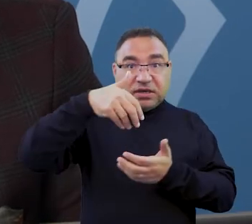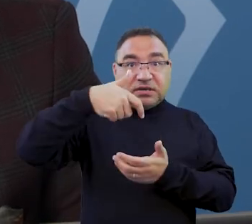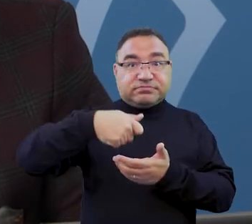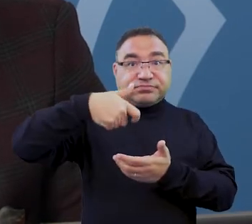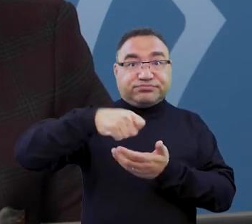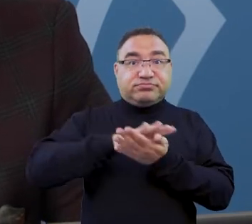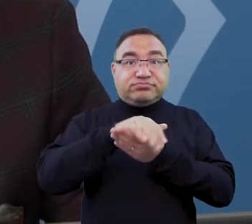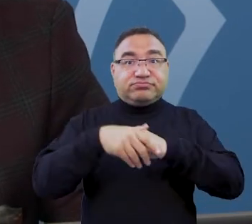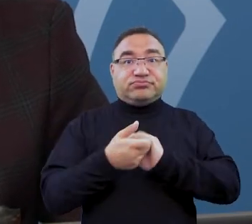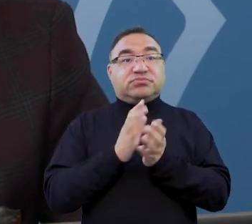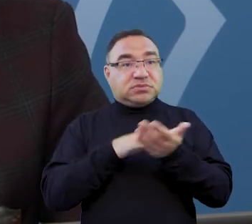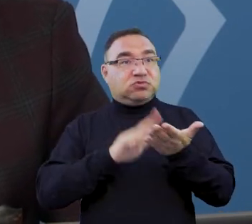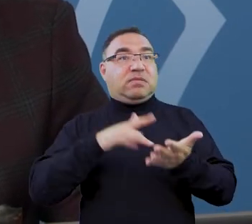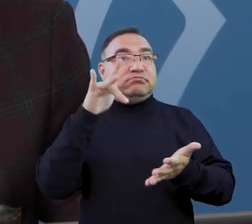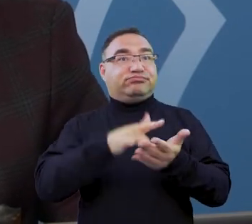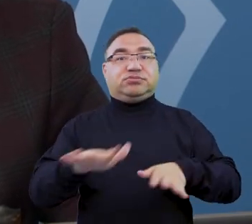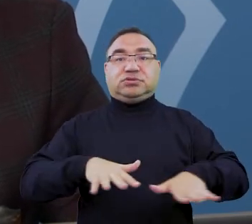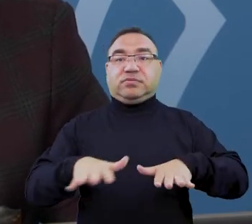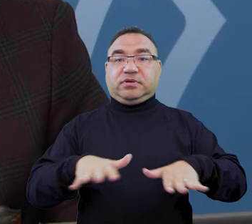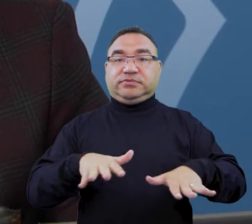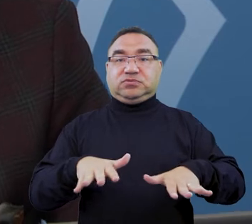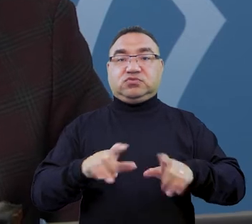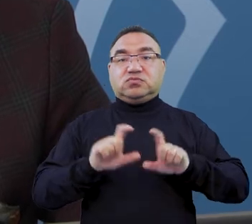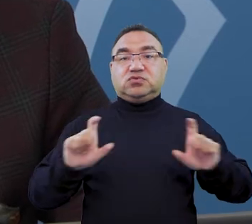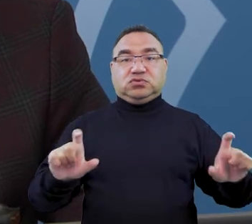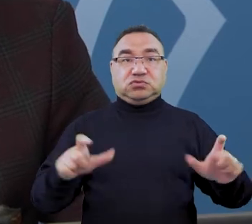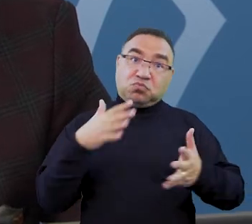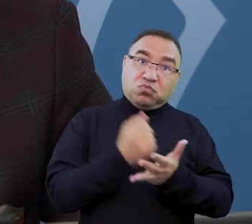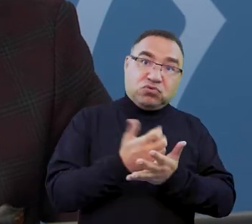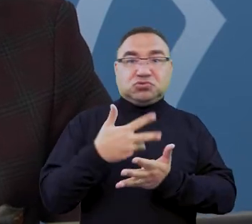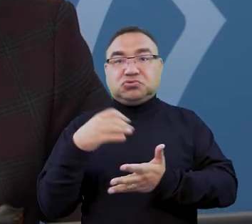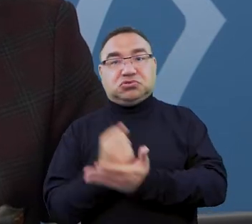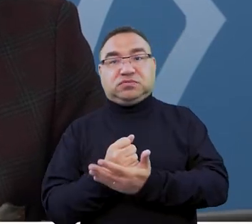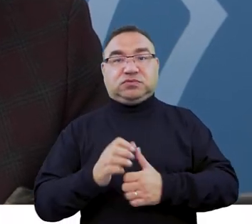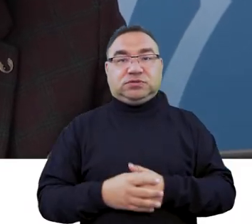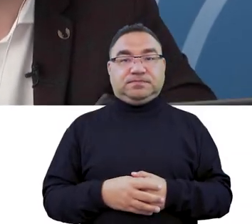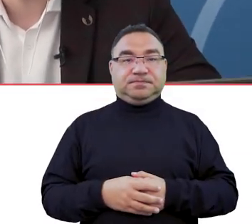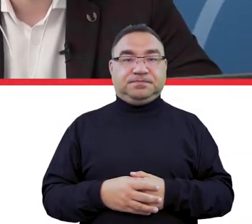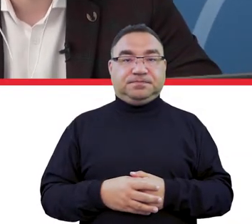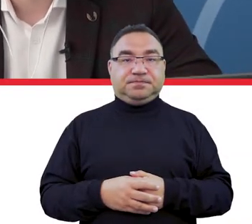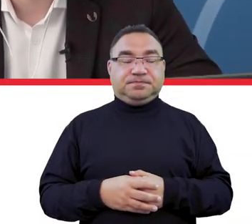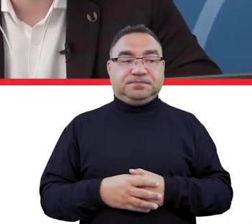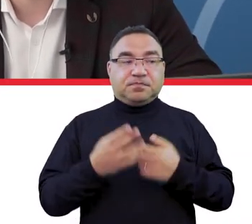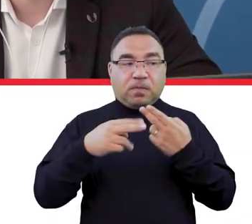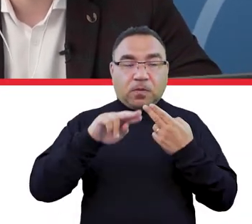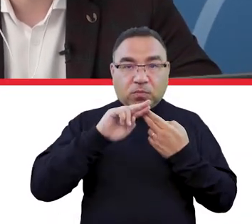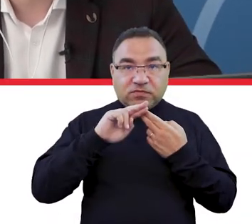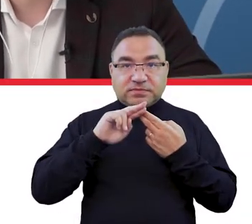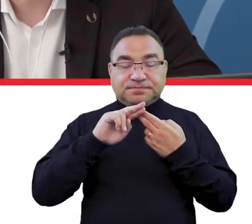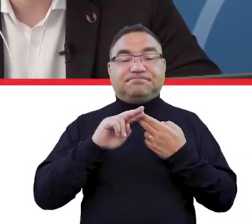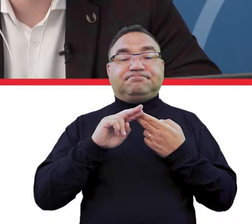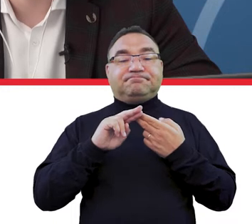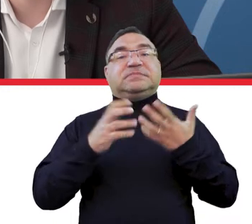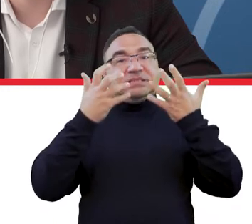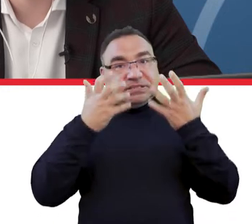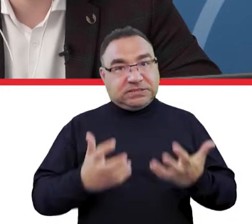dezynfekcji, jeśli zajęcia będą odbywały się na uczelni, w jakikolwiek sposób. Bardzo nam zależy mi